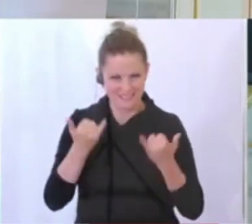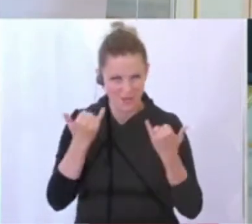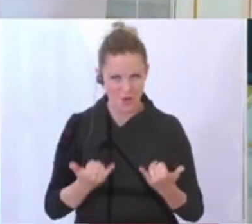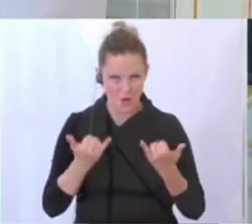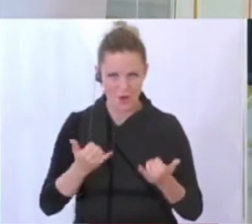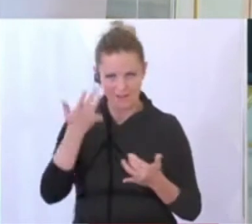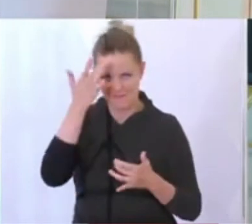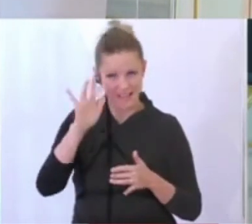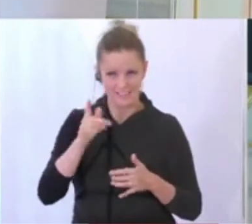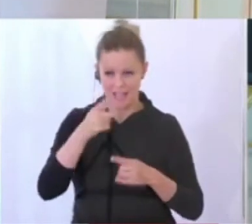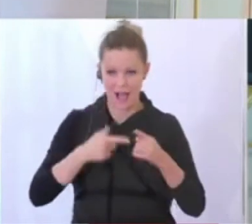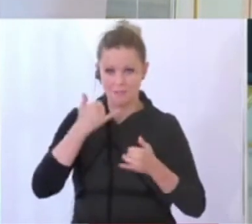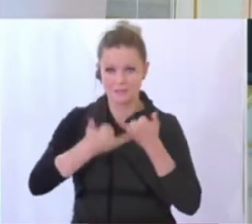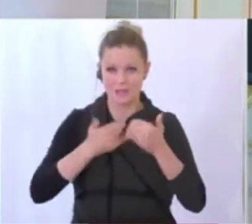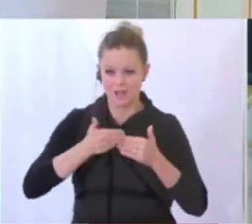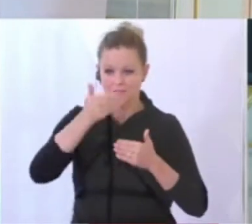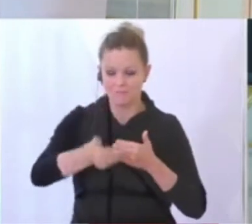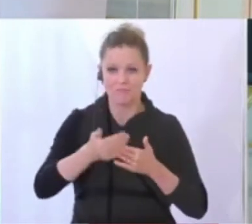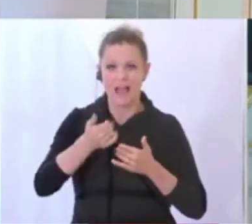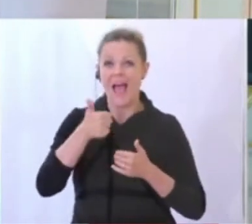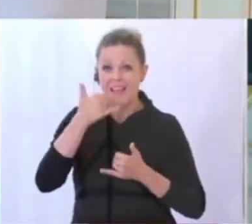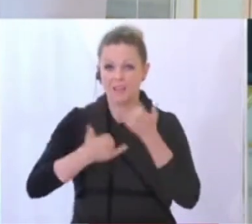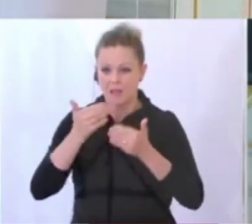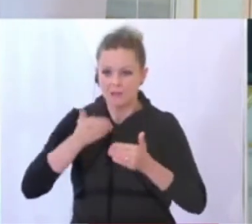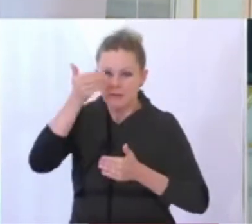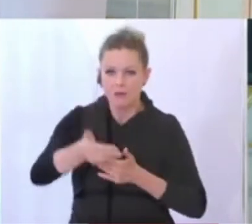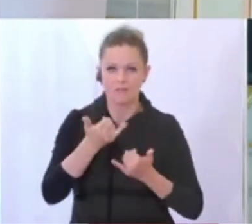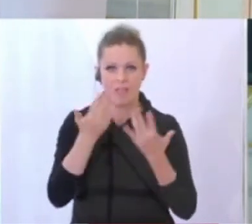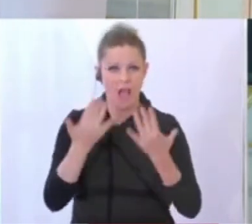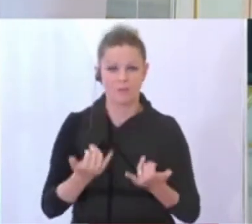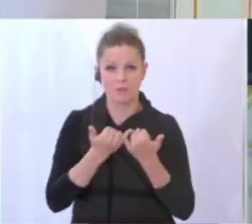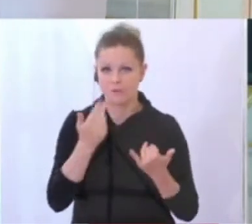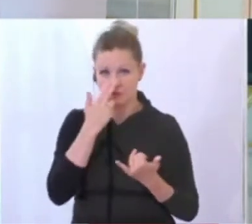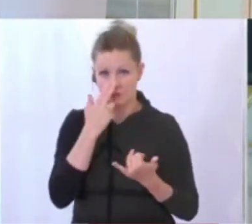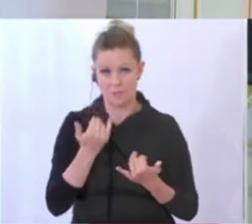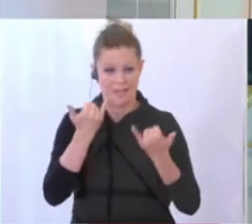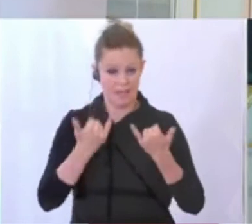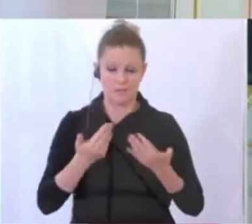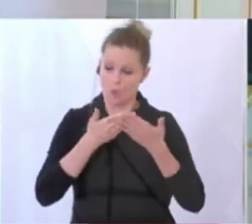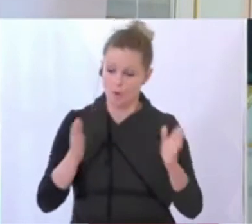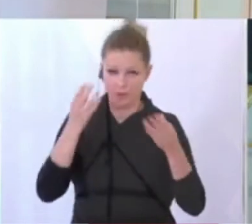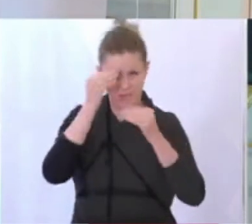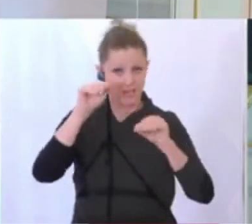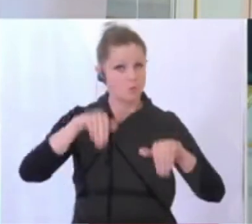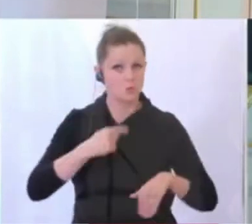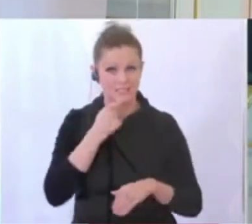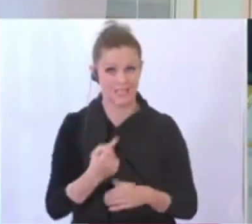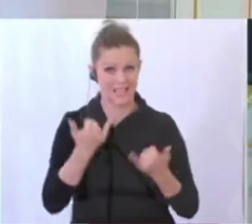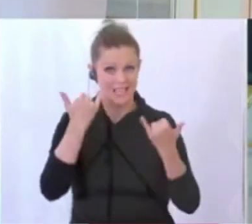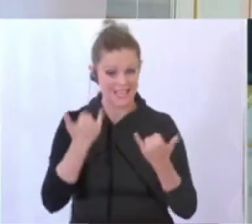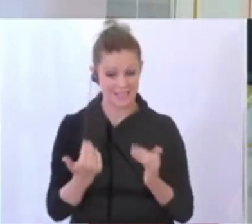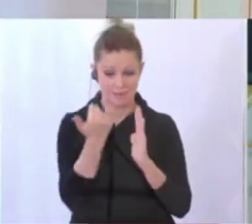nicht, wie in einem halben Jahr oder in einem Jahr abgerechnet wird. Aber fürs Erste muss man ganz offen und ehrlich sagen, bei den